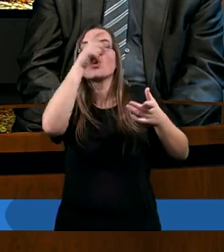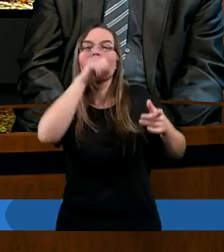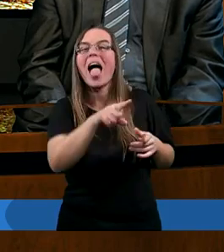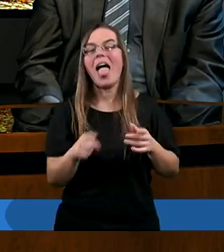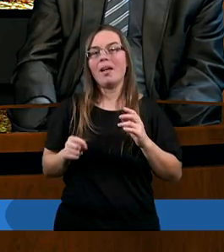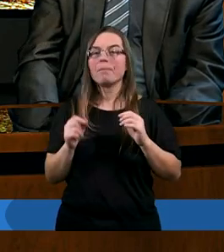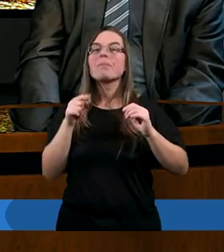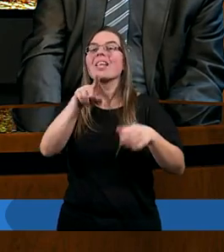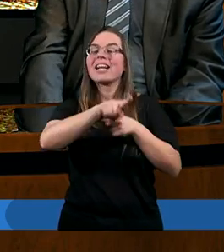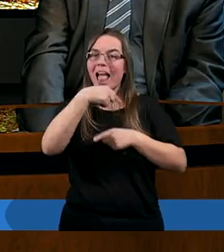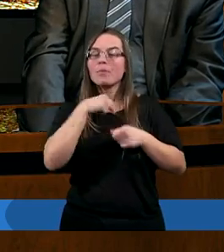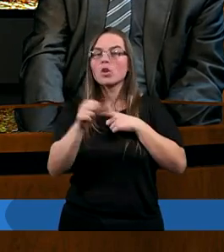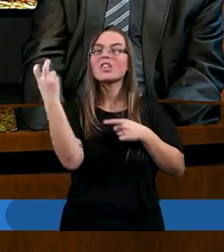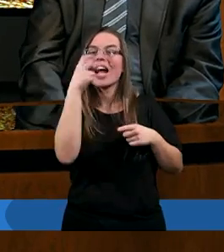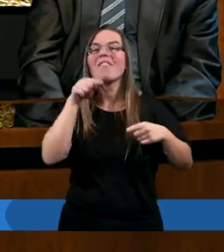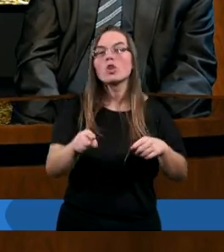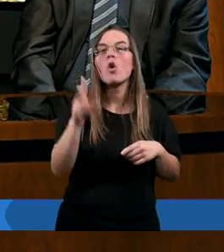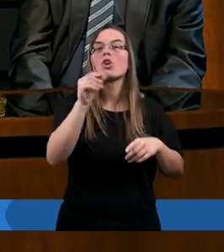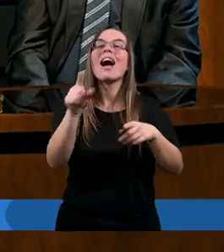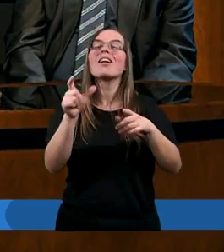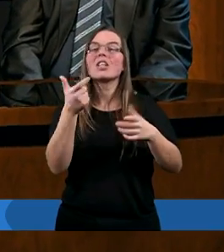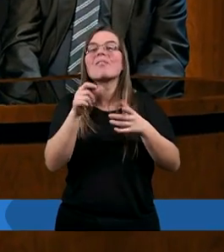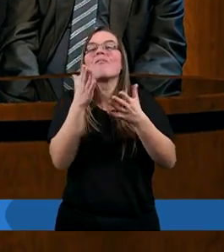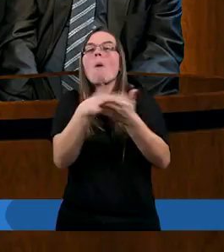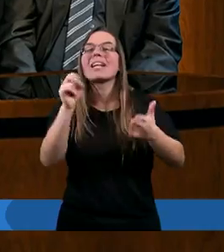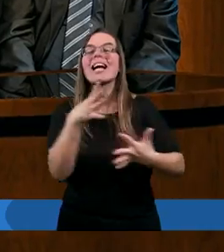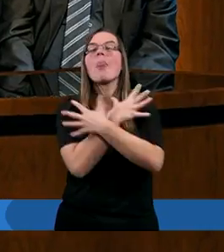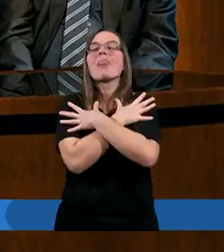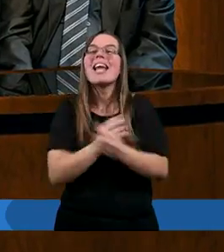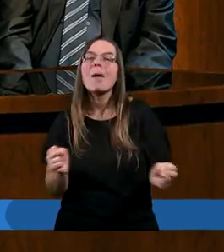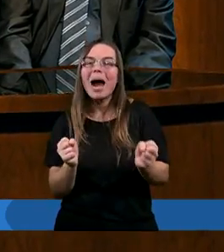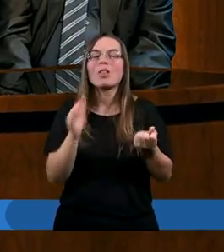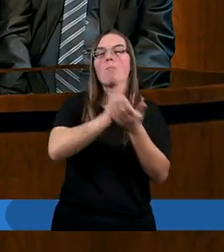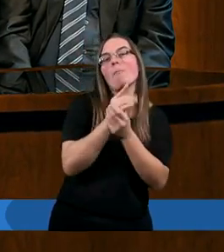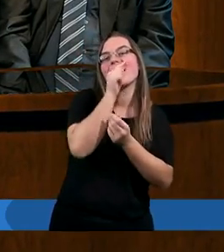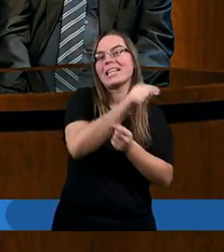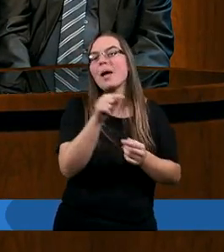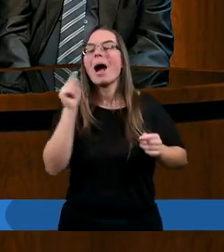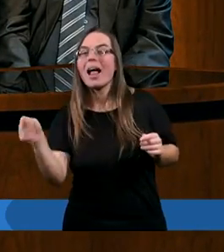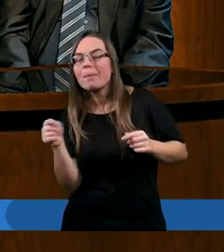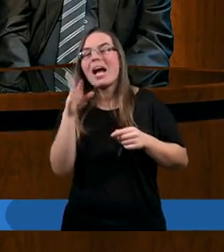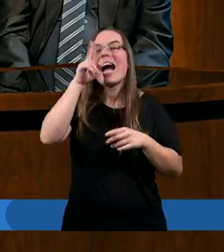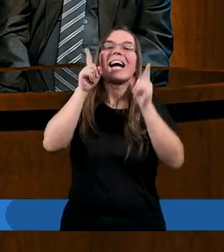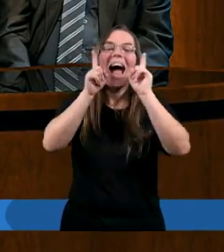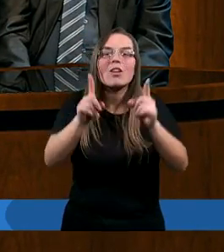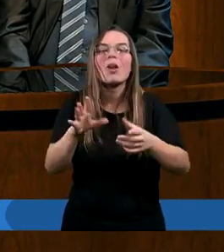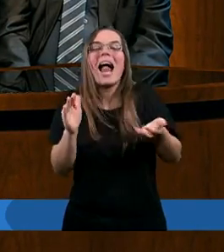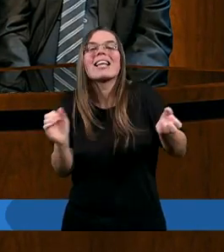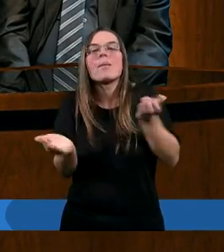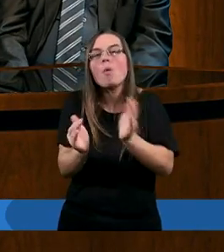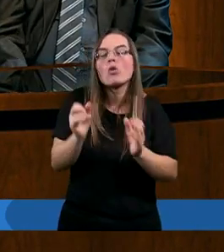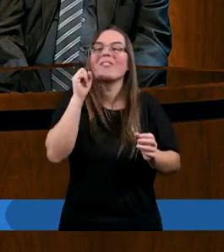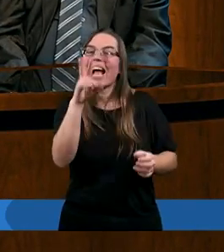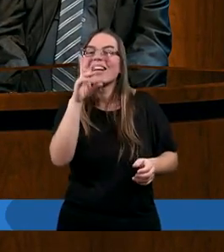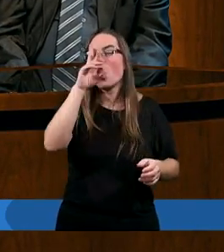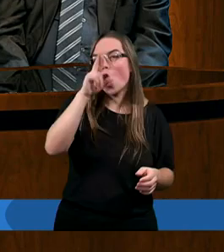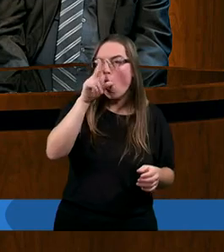Dla mnie jeszcze takie ciekawe jest to, że oni stanęli wobec takiego dylematu, jak wyjaśnić w racjonalny sposób taki